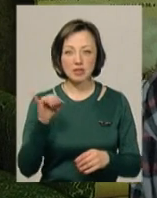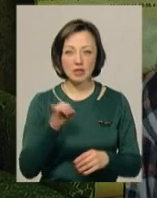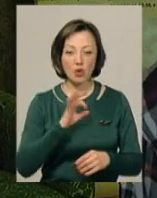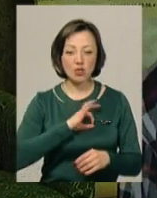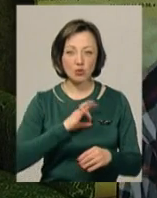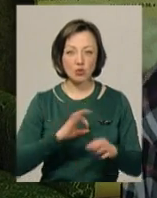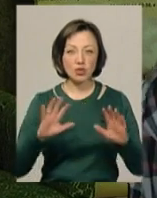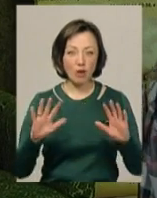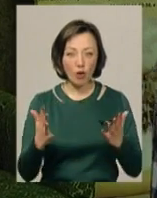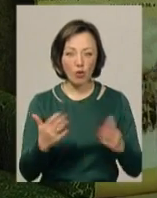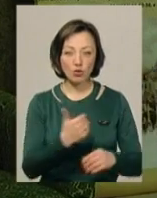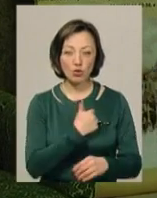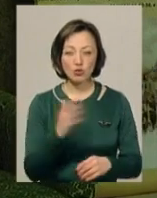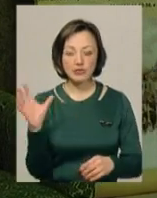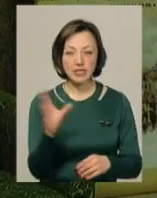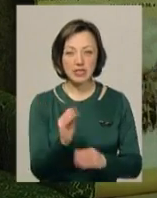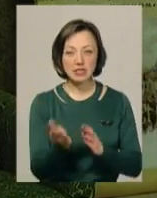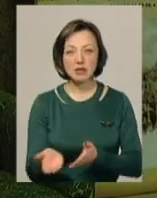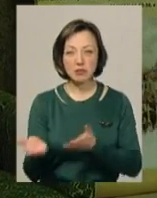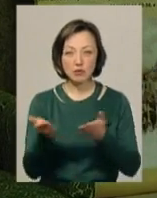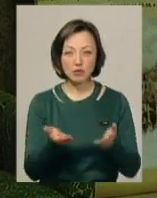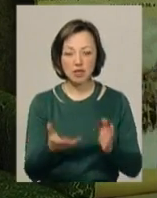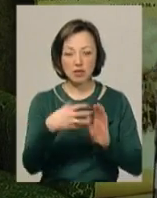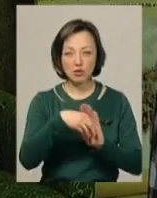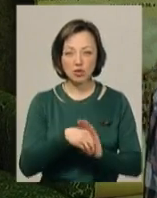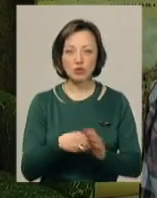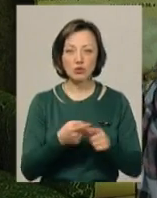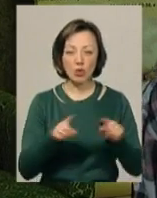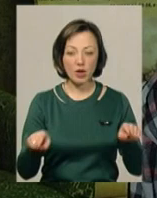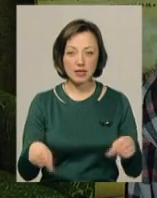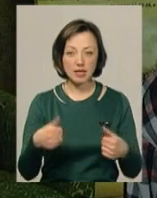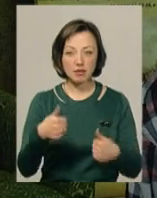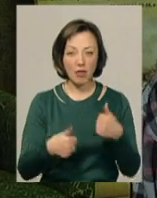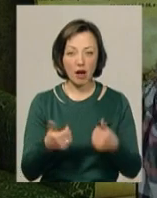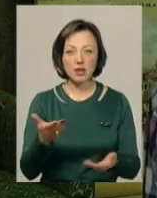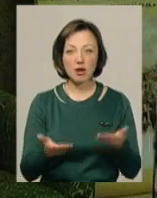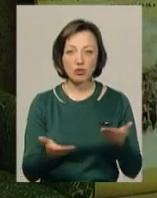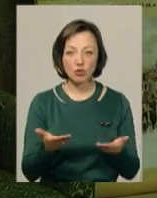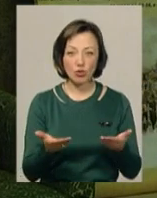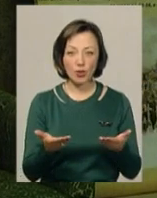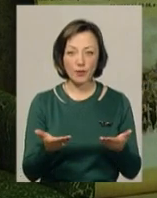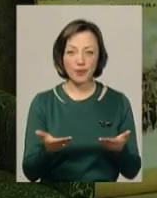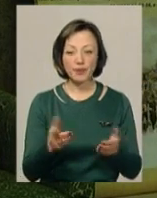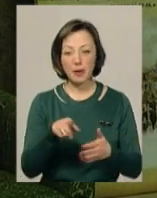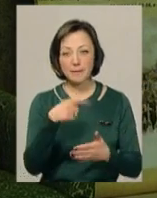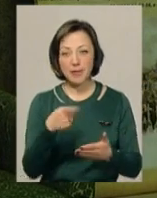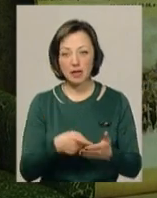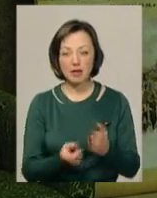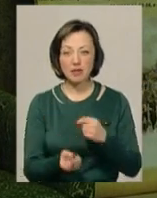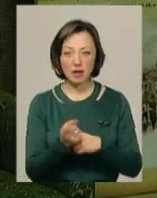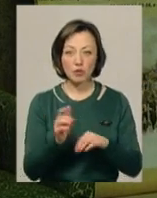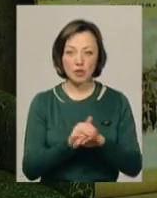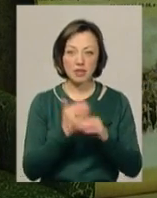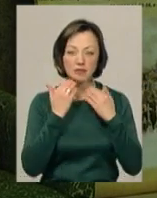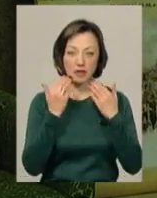користуючись нагодою, хочу всіх закликати долучитися до організації цих змагань. Якщо які питання виникають, будь